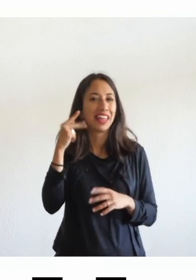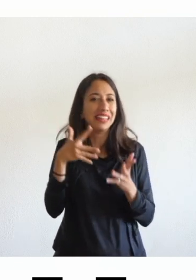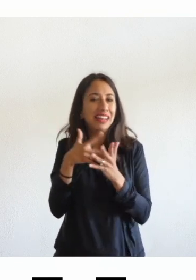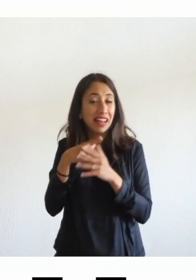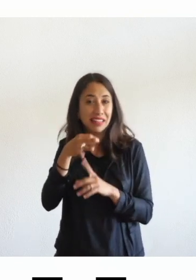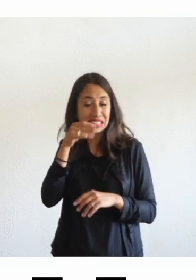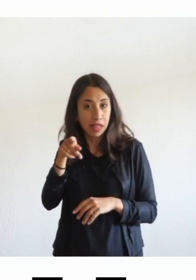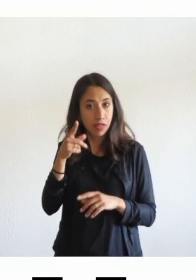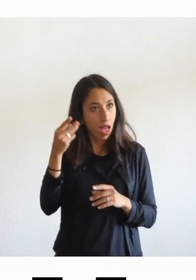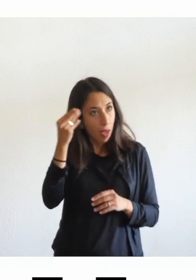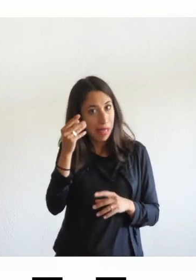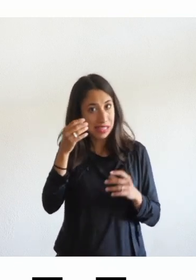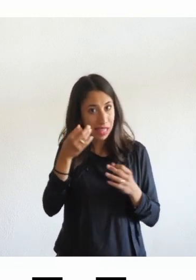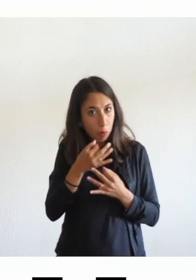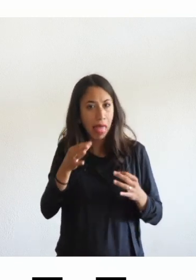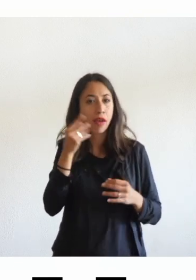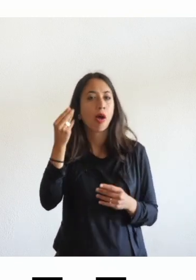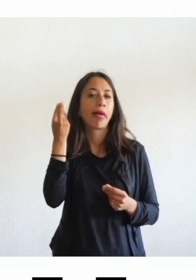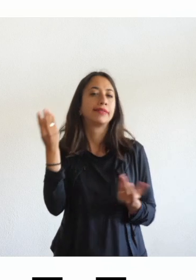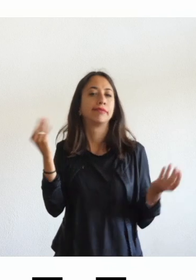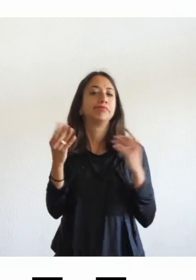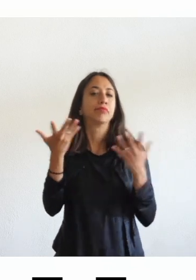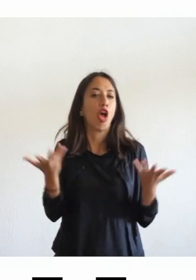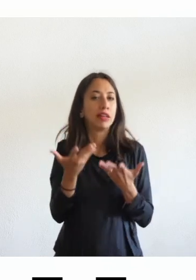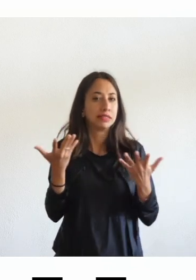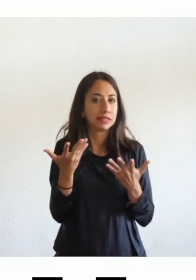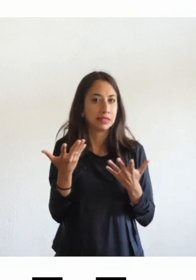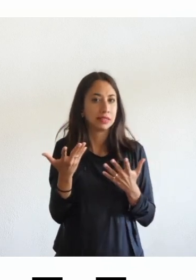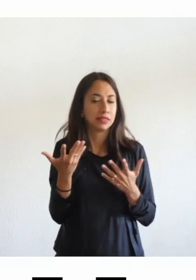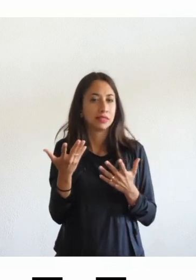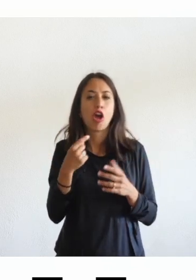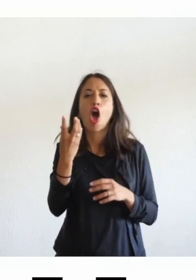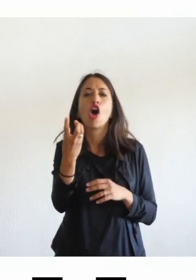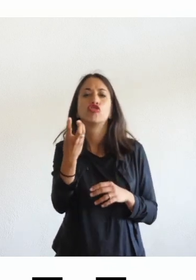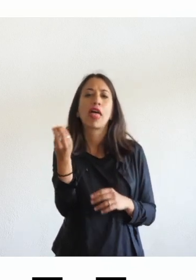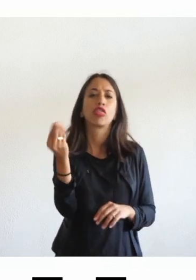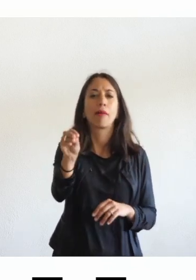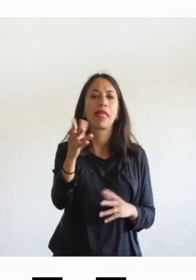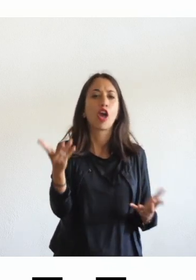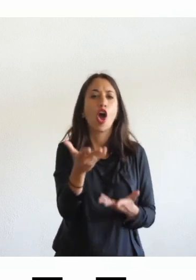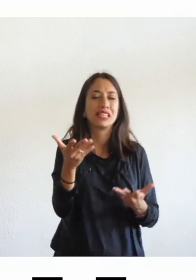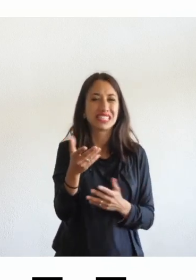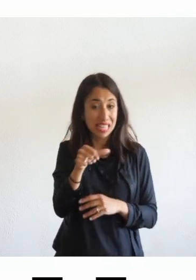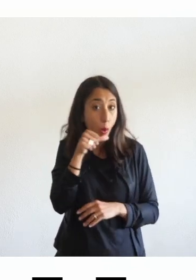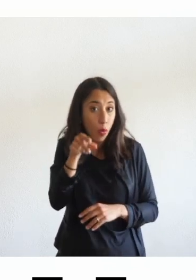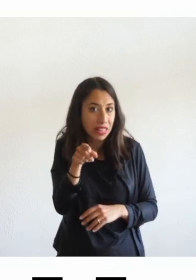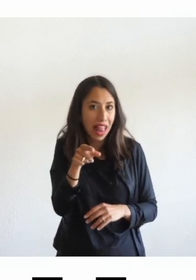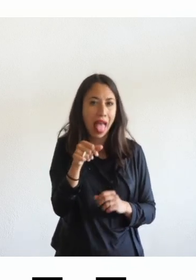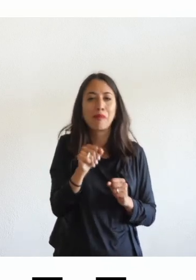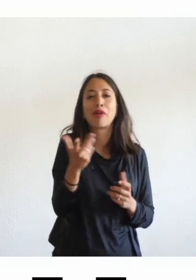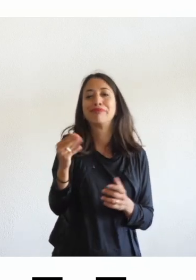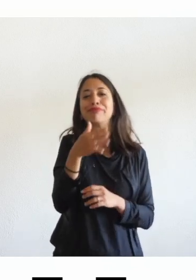collega è comparso questo oggetto spesso purtroppo come